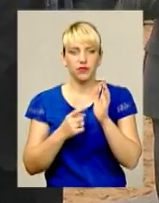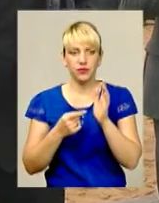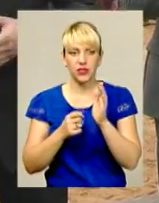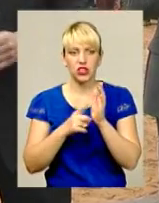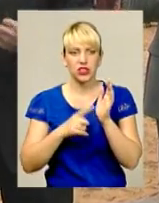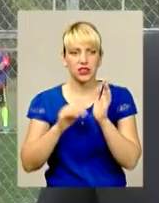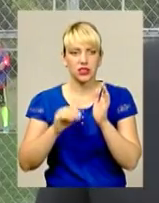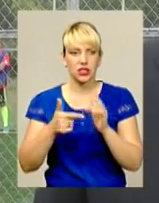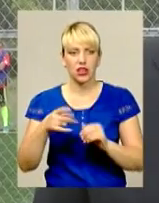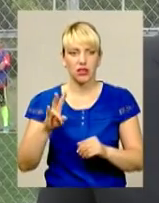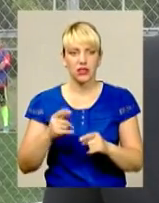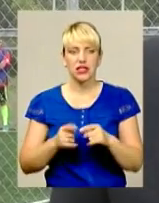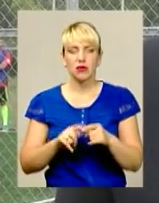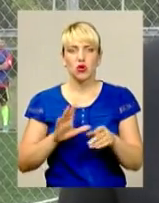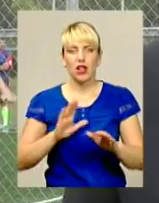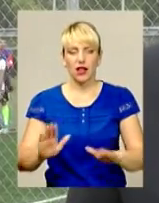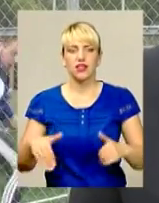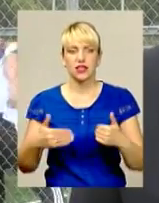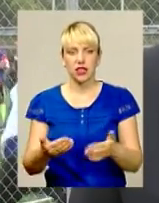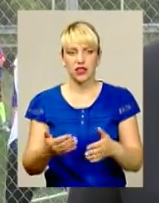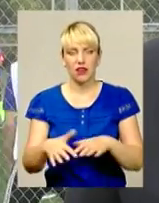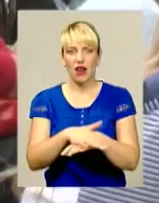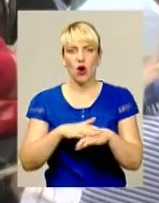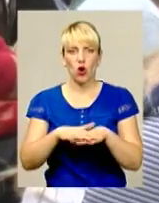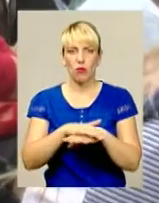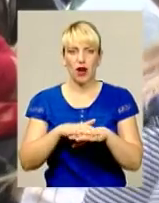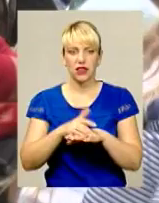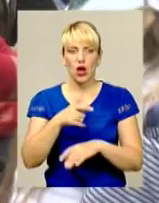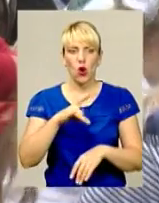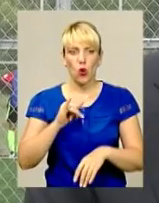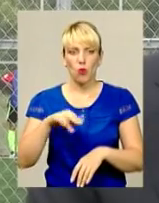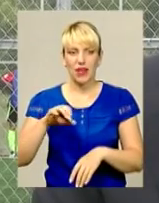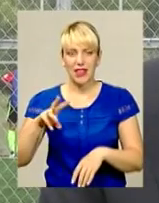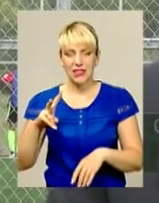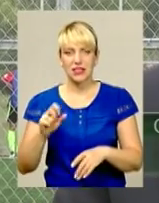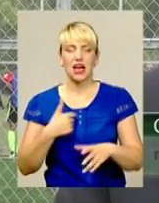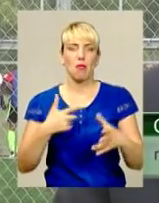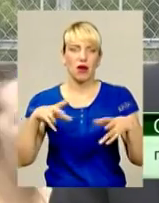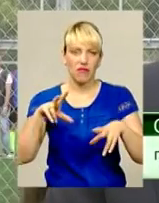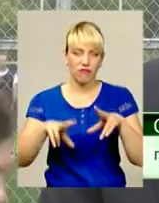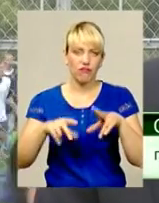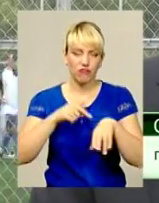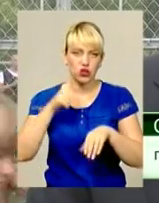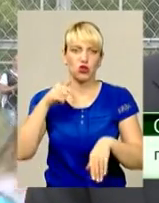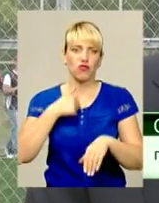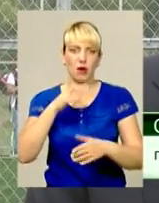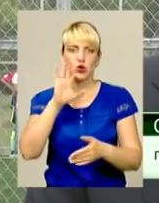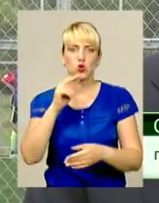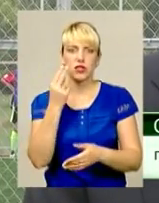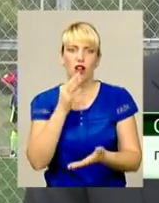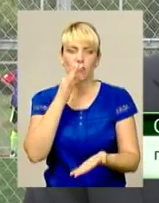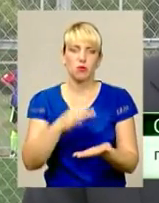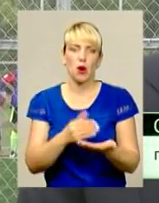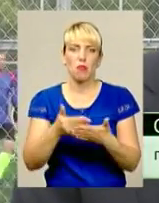перерізали гуртом. Це була ініціатива громади Гуменецької. Ми відчуваємо свою соціальну відповідальність перед